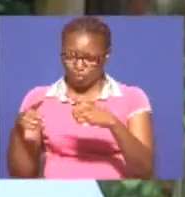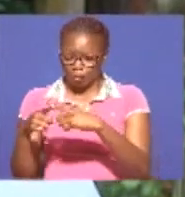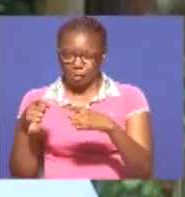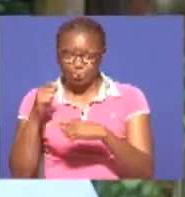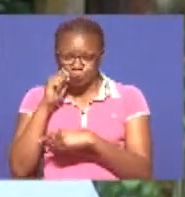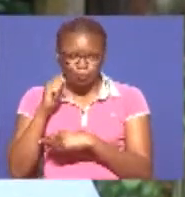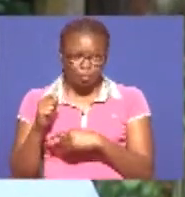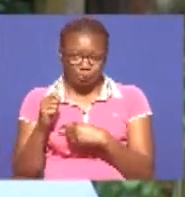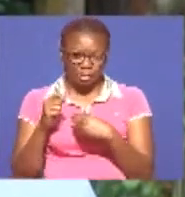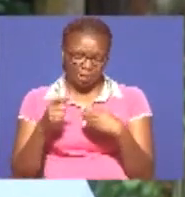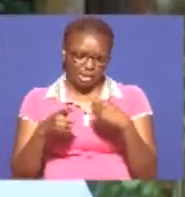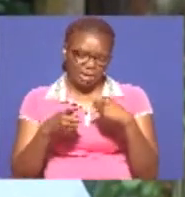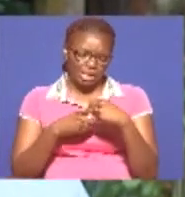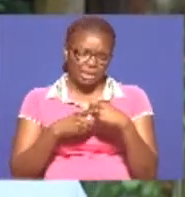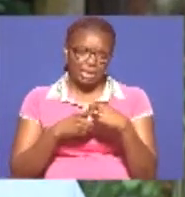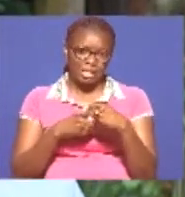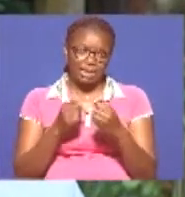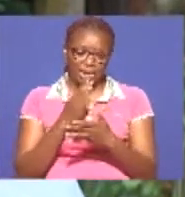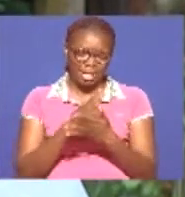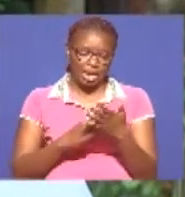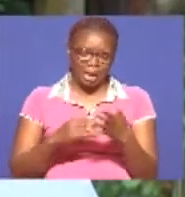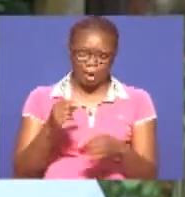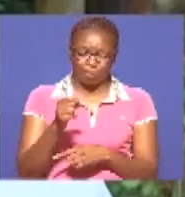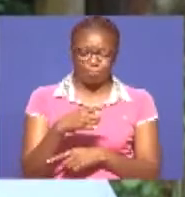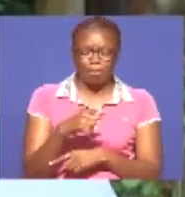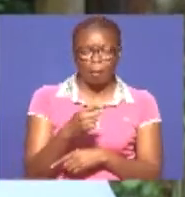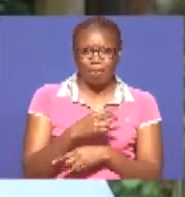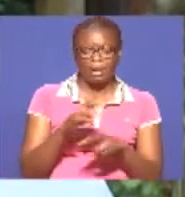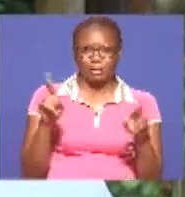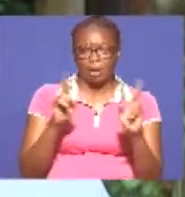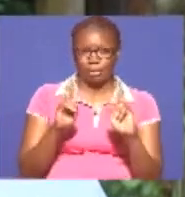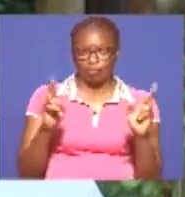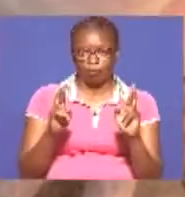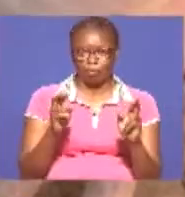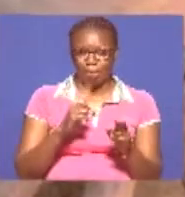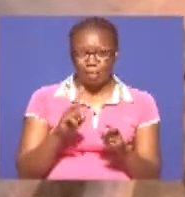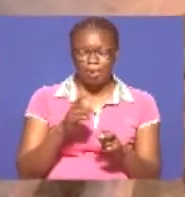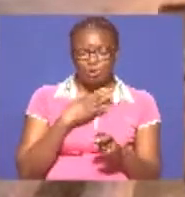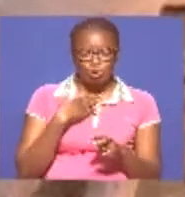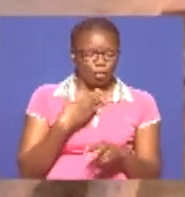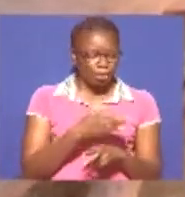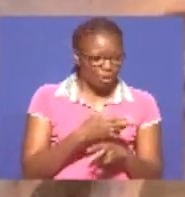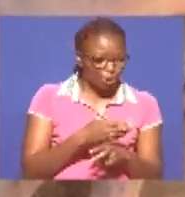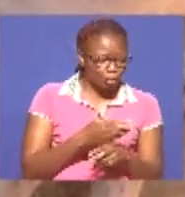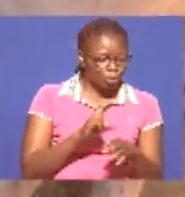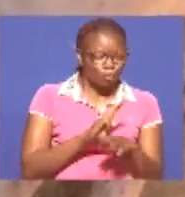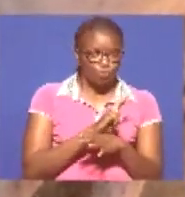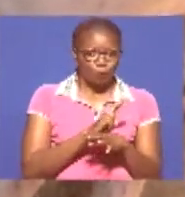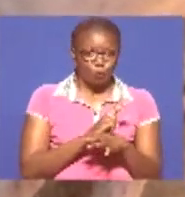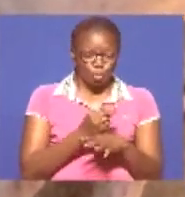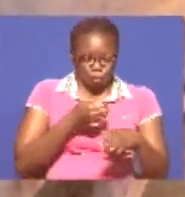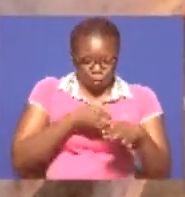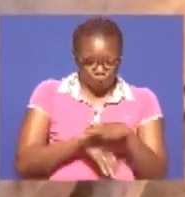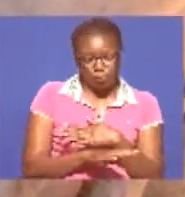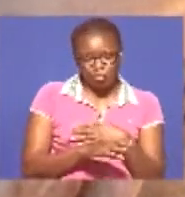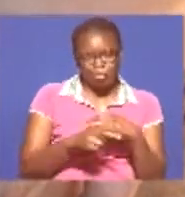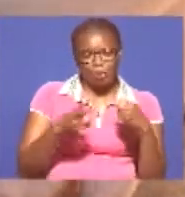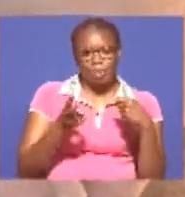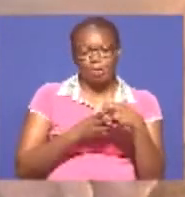wakuchagua haede ama hakuwe breed Tunamuangeza wiki mbili Anakua miezi saba